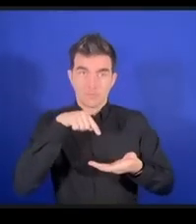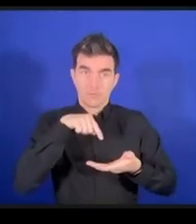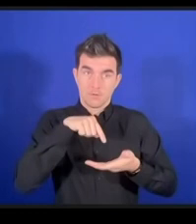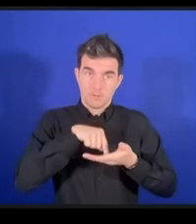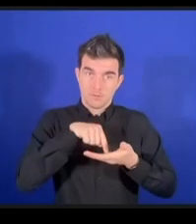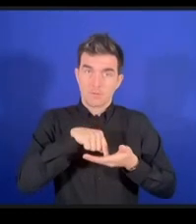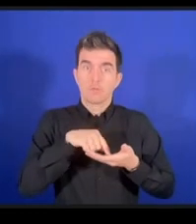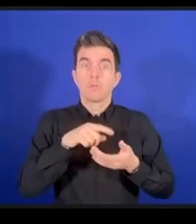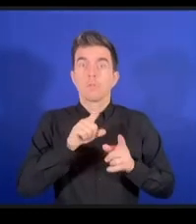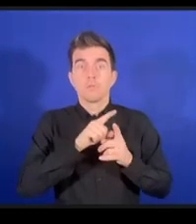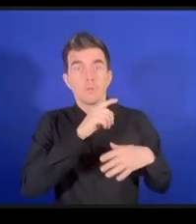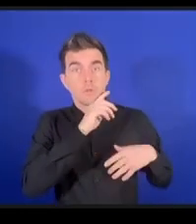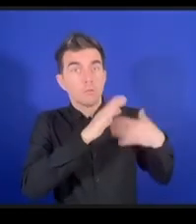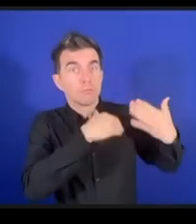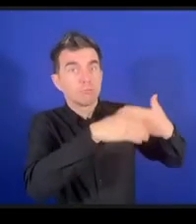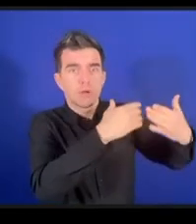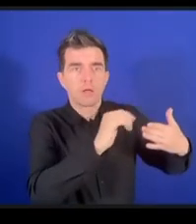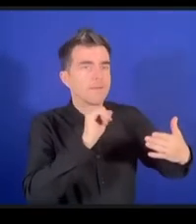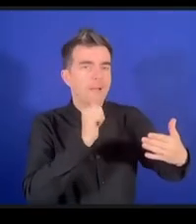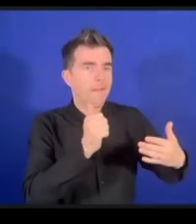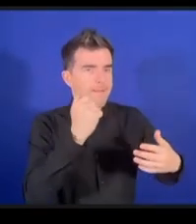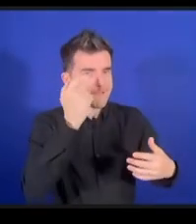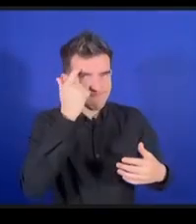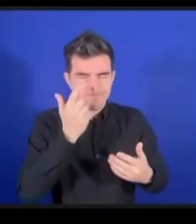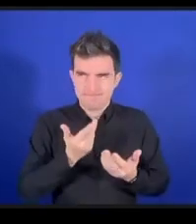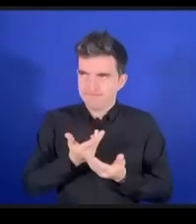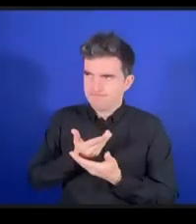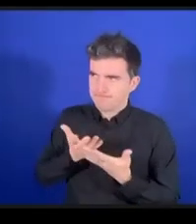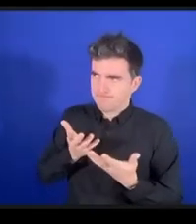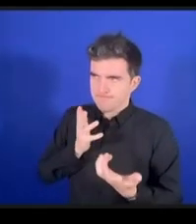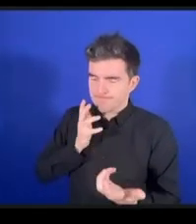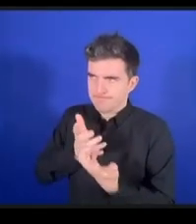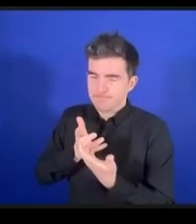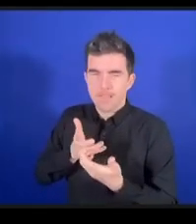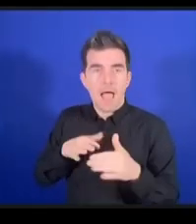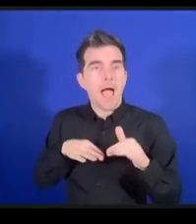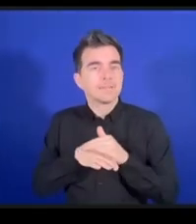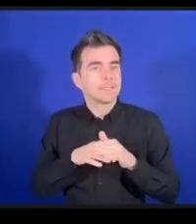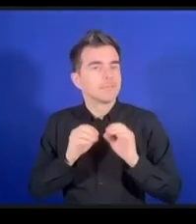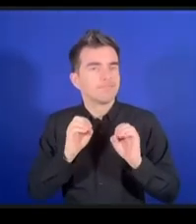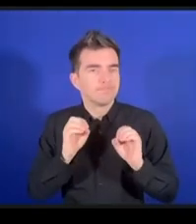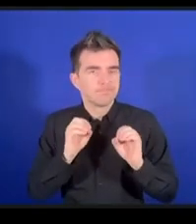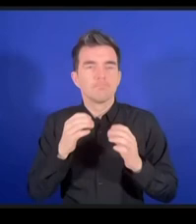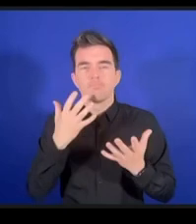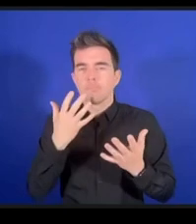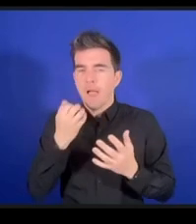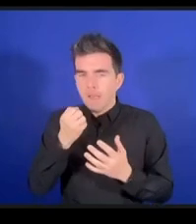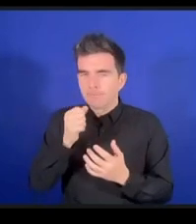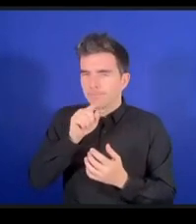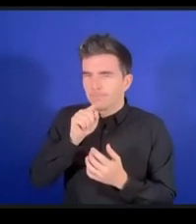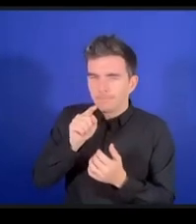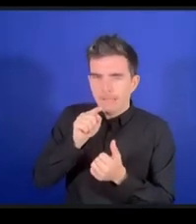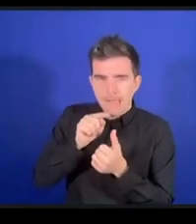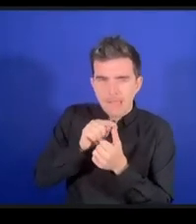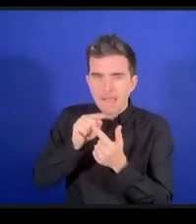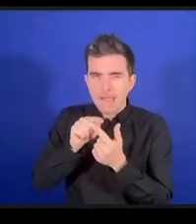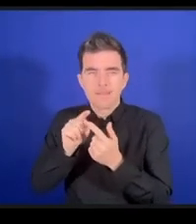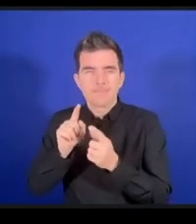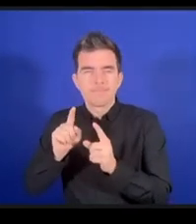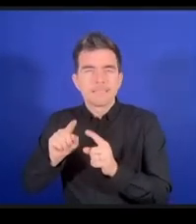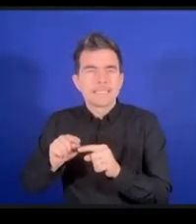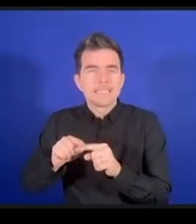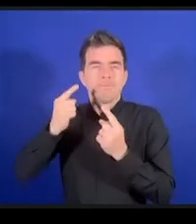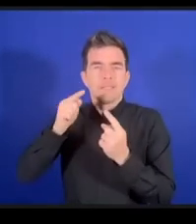ユーザーつまりそういったユーザーを他の手法でアクセスしている人たち